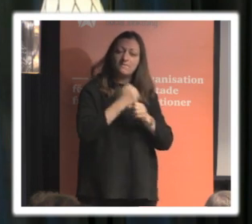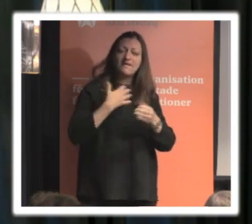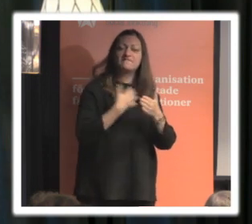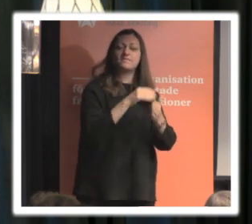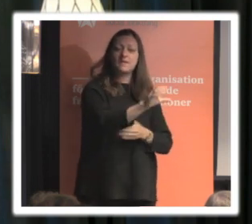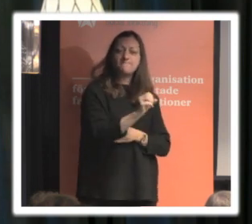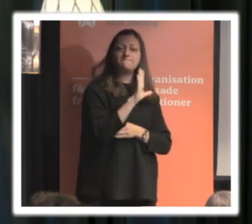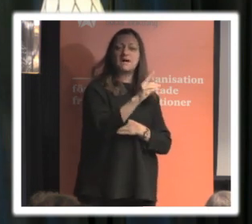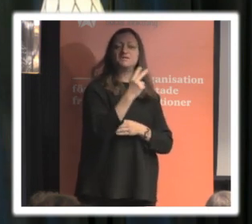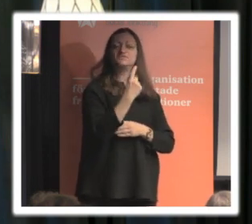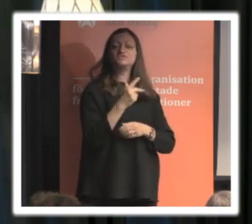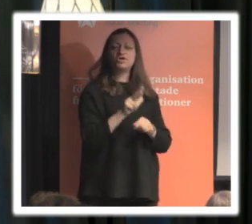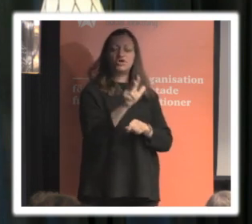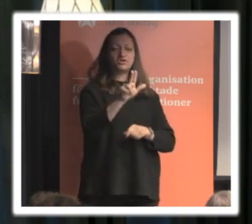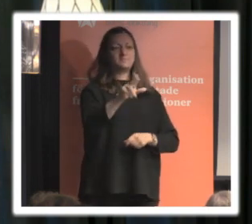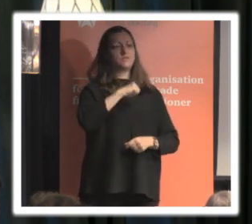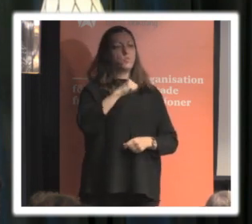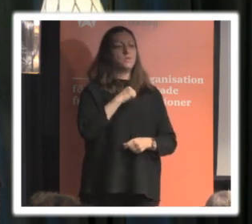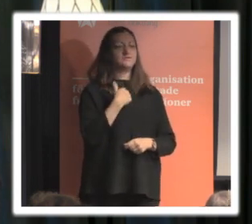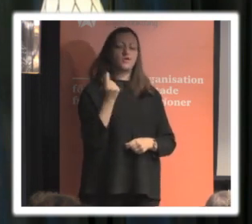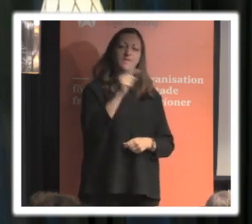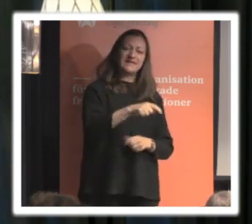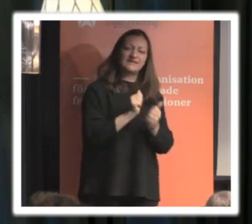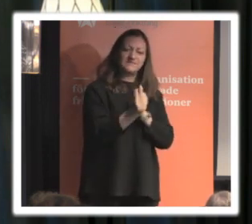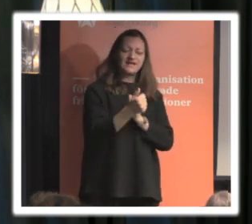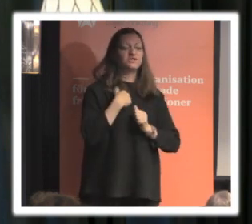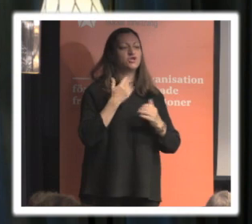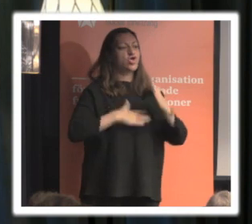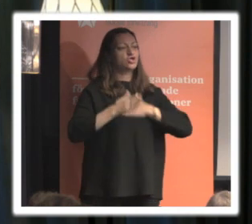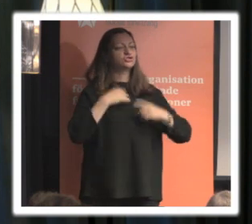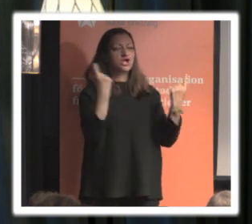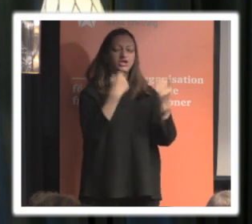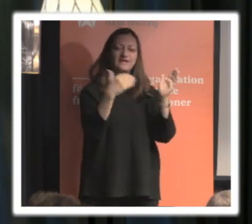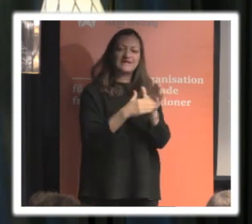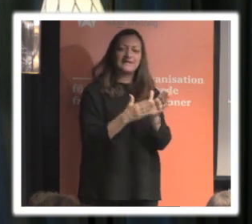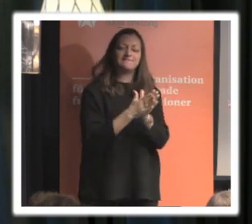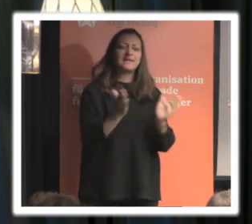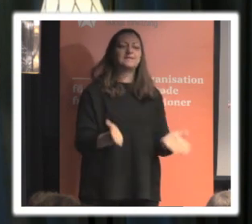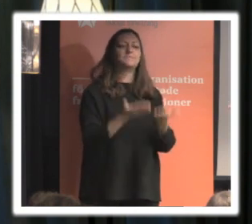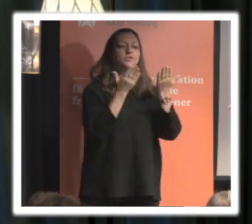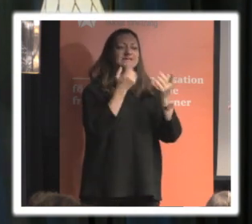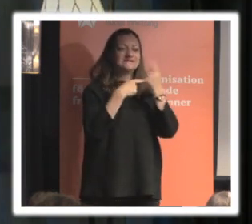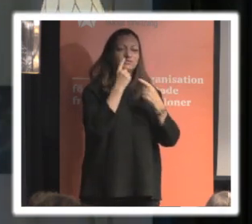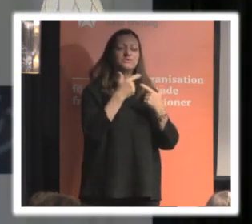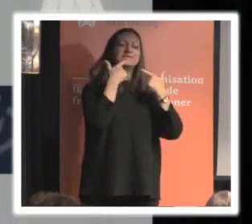har varit jättekul att få vara här och presentera och jag önskar er lycka till med morgonens diskussioner Tack så hemskt mycket